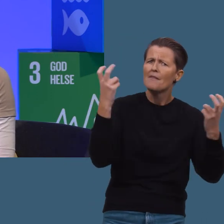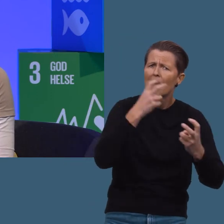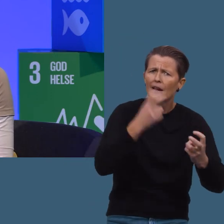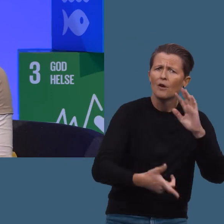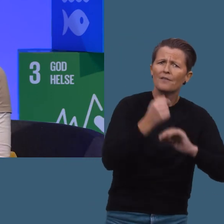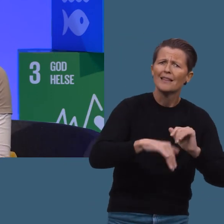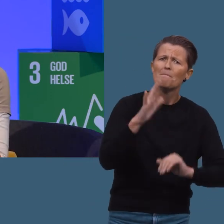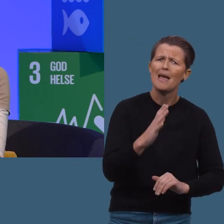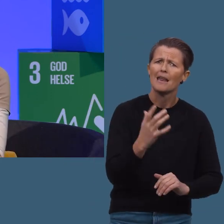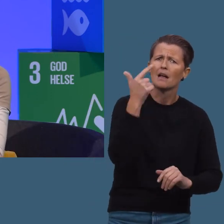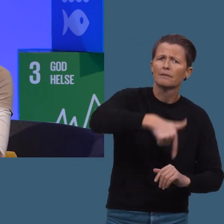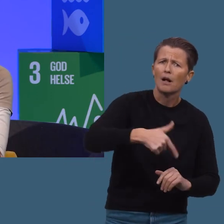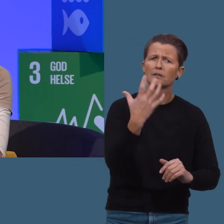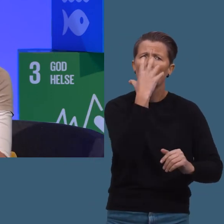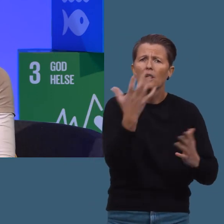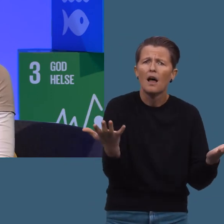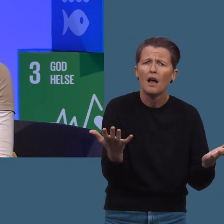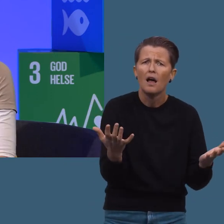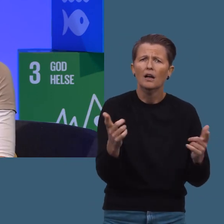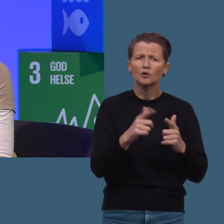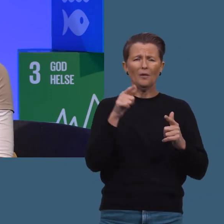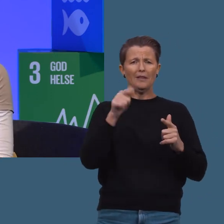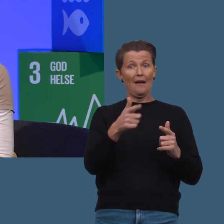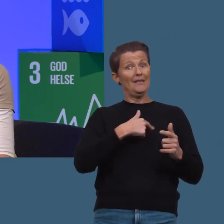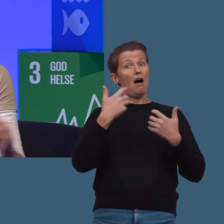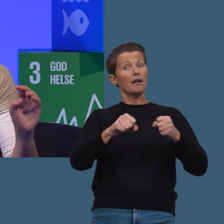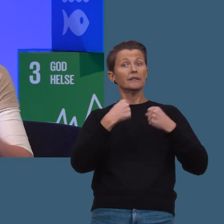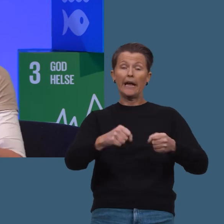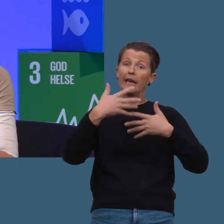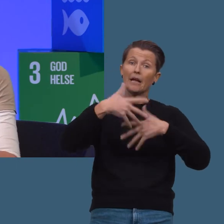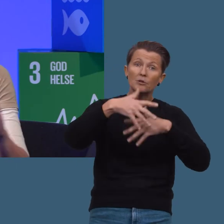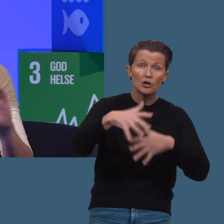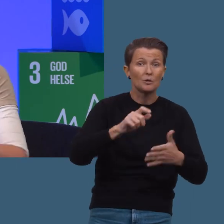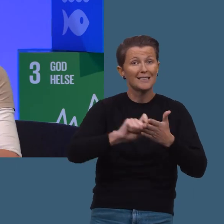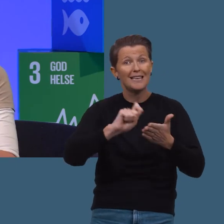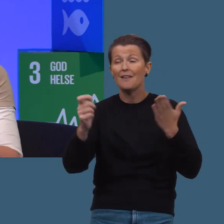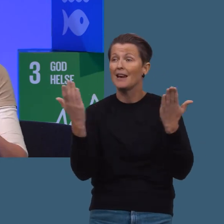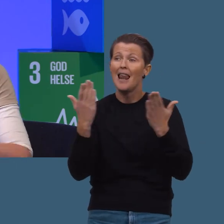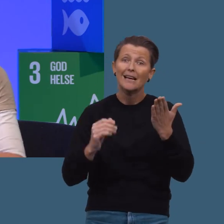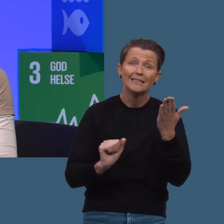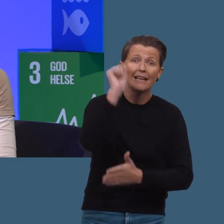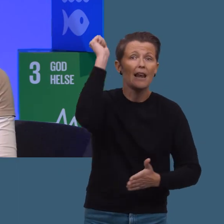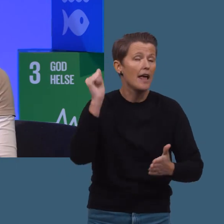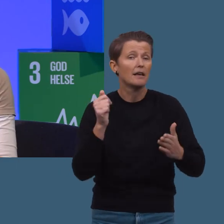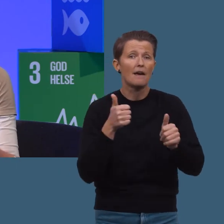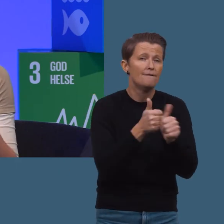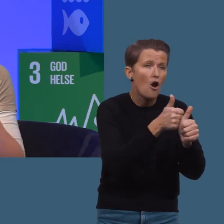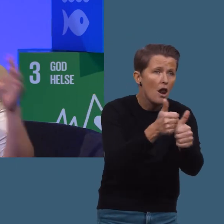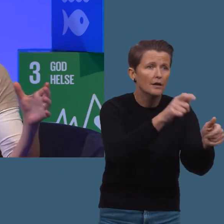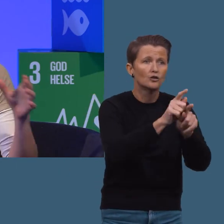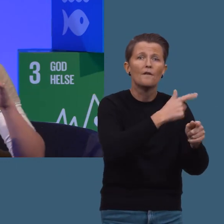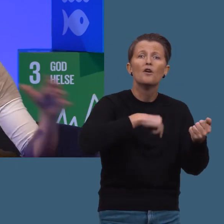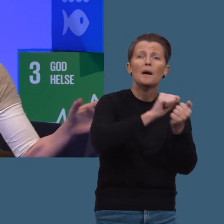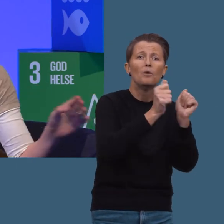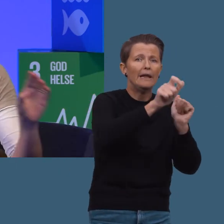etter mer olje og gass. Det er på en måte vår strategi og politikk. Så det vi gjør er å arrangere demonstrasjoner, skrive leserinnlegg, fotfølge politikere, så at